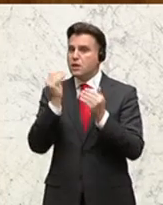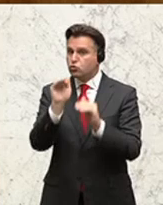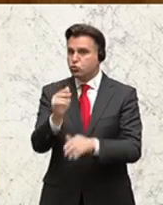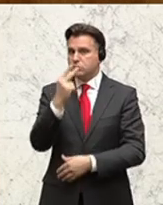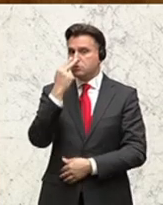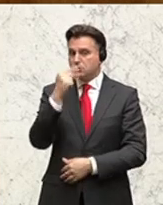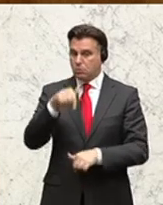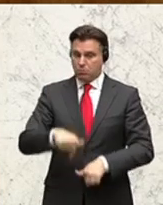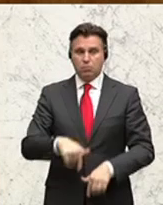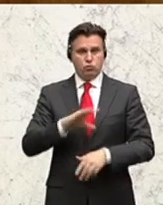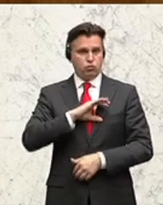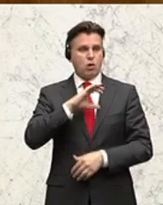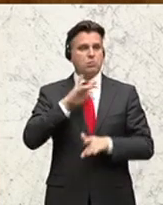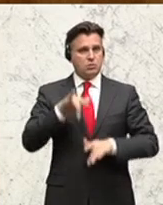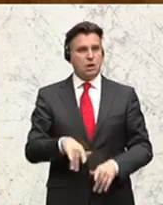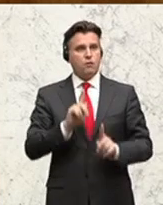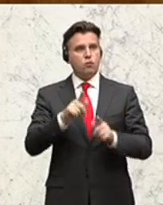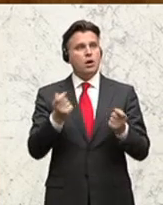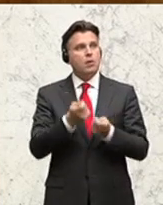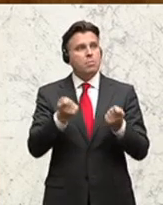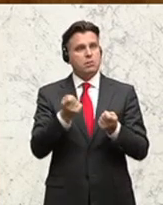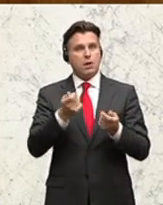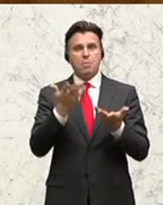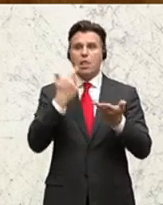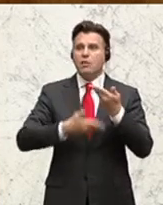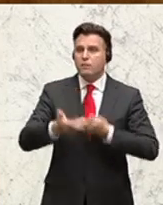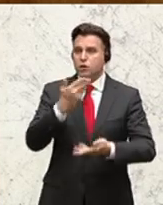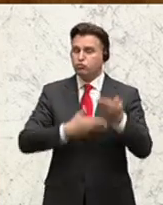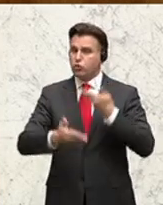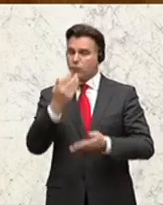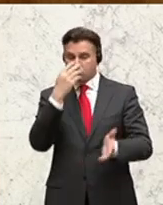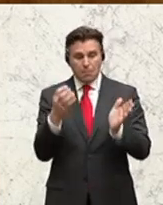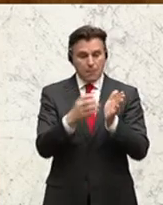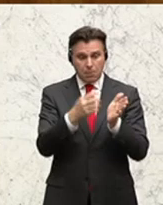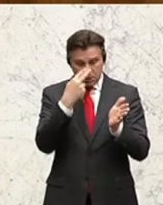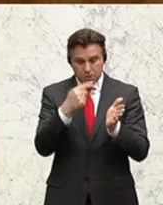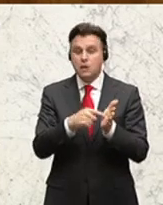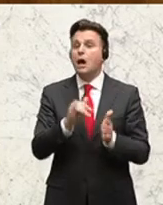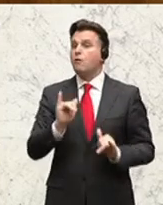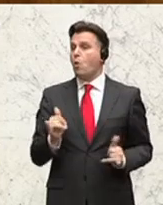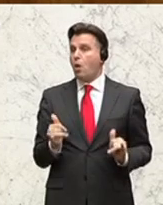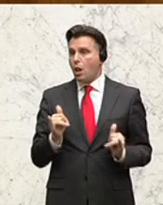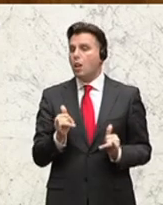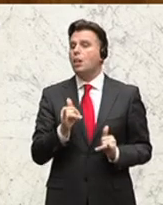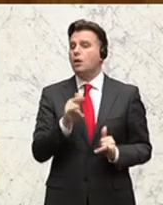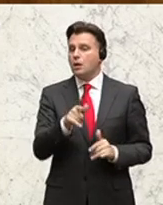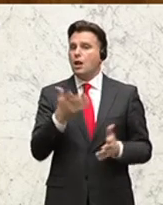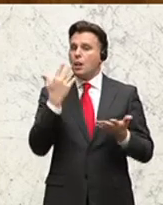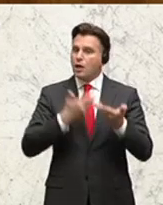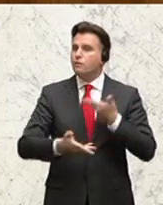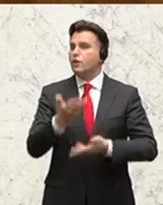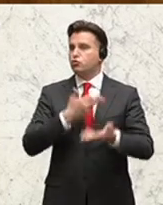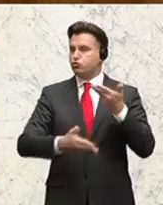erkennen. Gerade für österreichische Betriebe, auch in der Landwirtschaft. Wenn das ordentlich ausgezeichnet wird, ist das, glaube ich, die einzige Chance, die österreichische Landwirtschaft